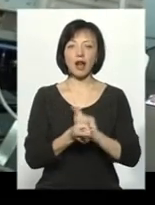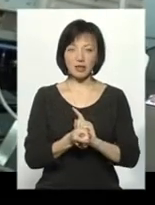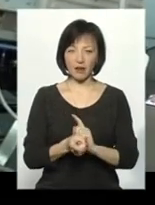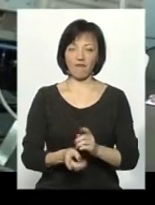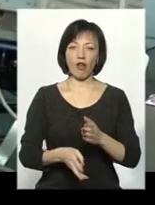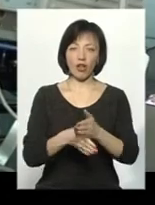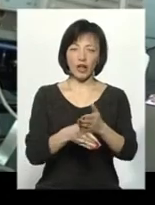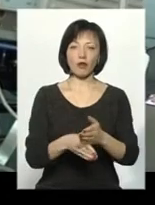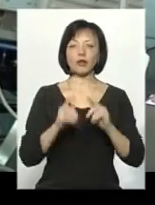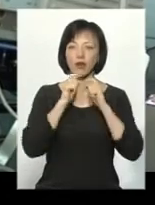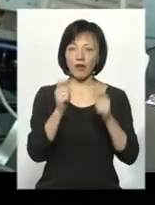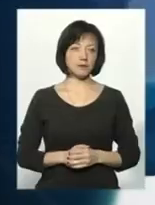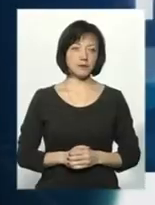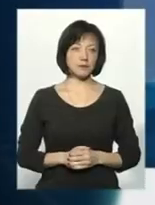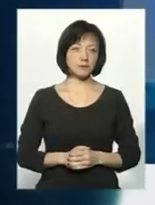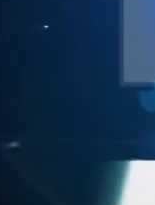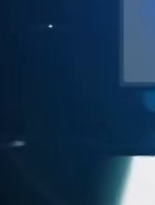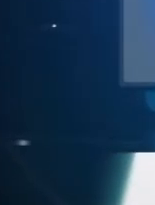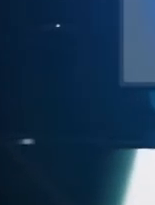подарувати дитині шанс на життя.